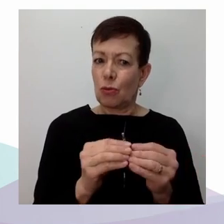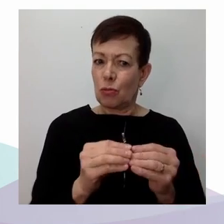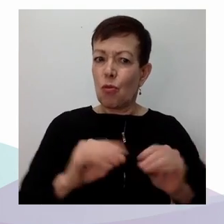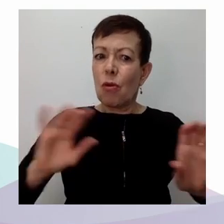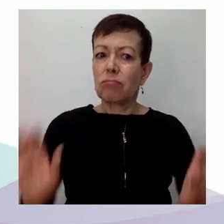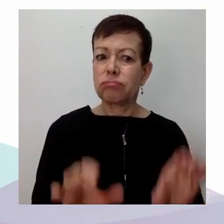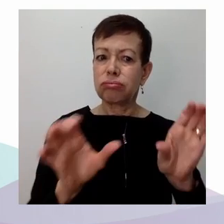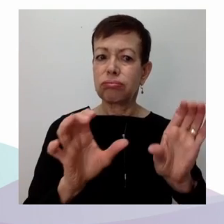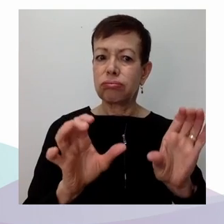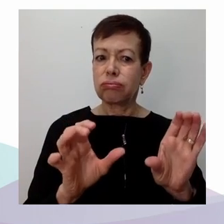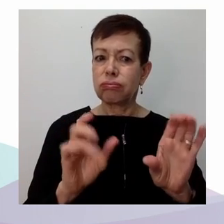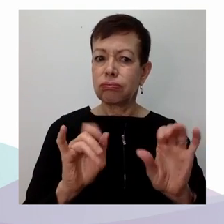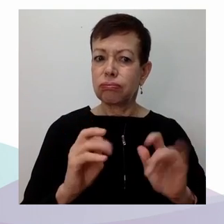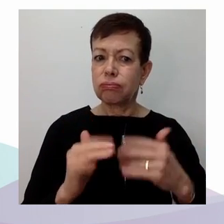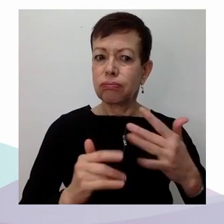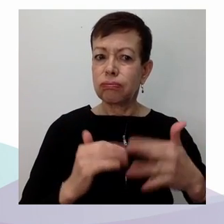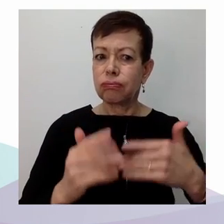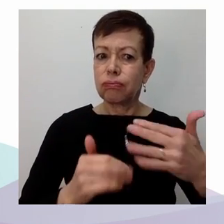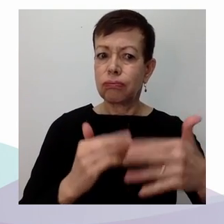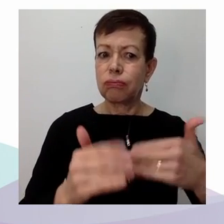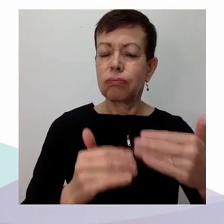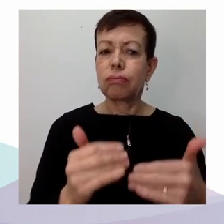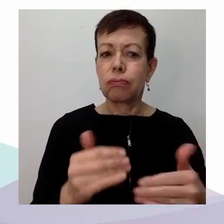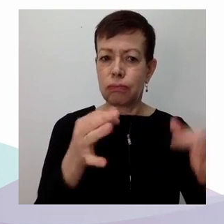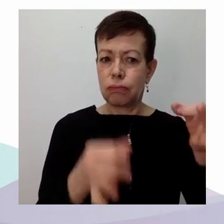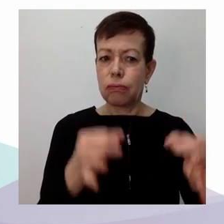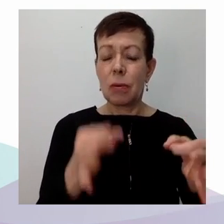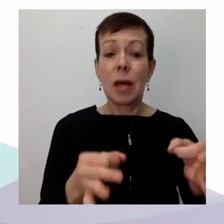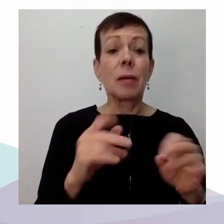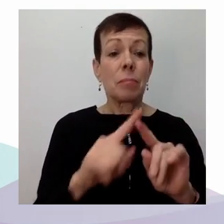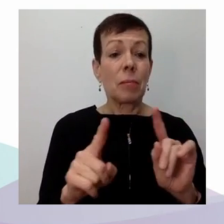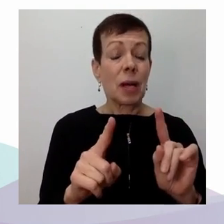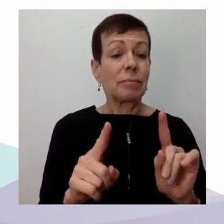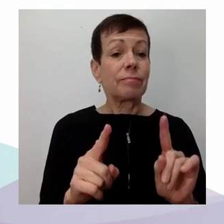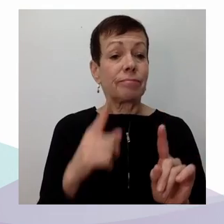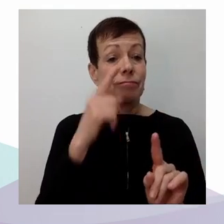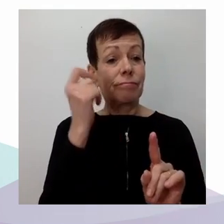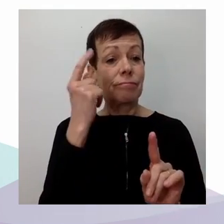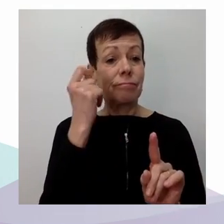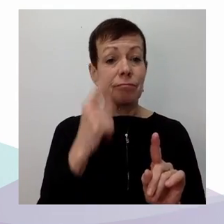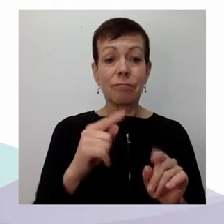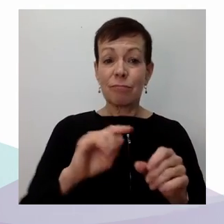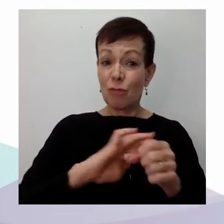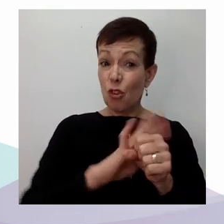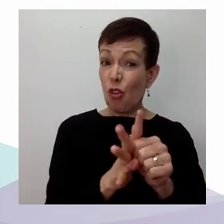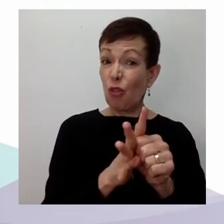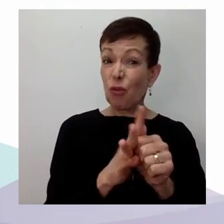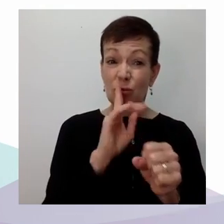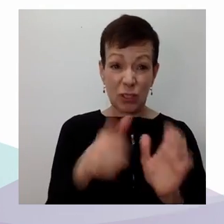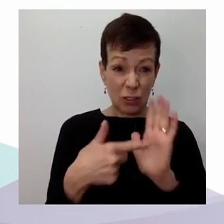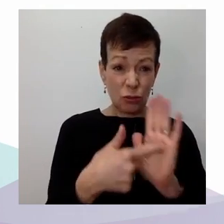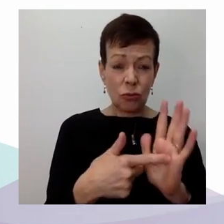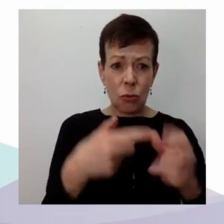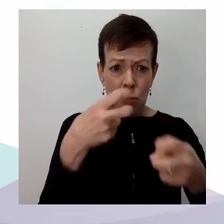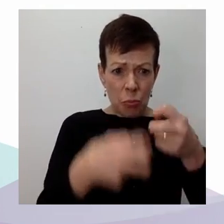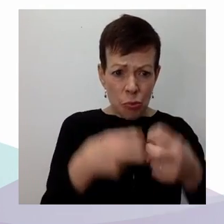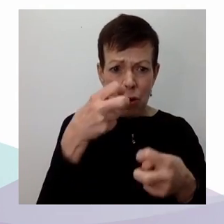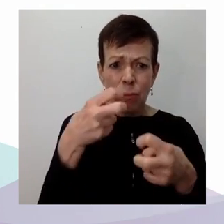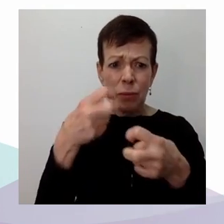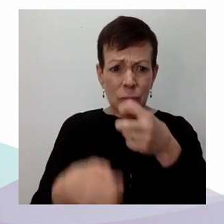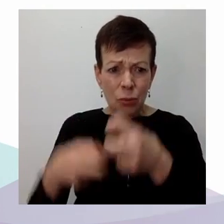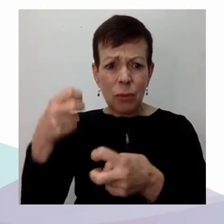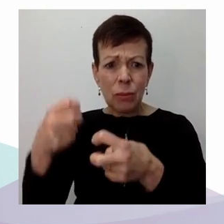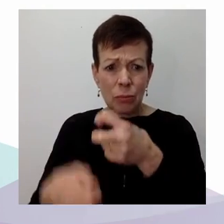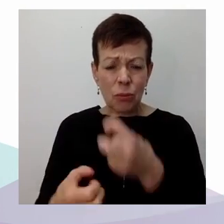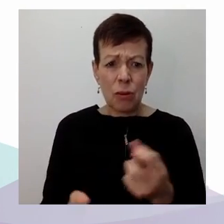problèmes de déscolarisation et de scolarisation partielle. Et à cet égard, il y aurait peut-être là une